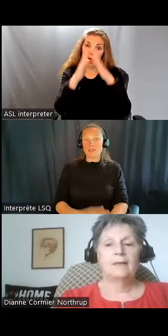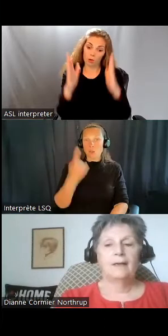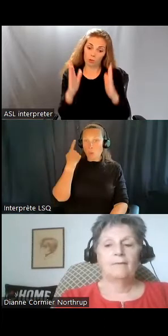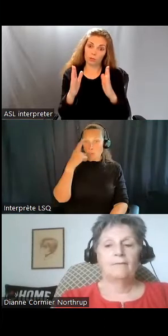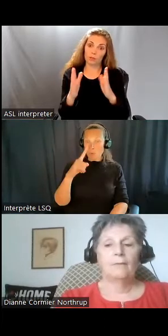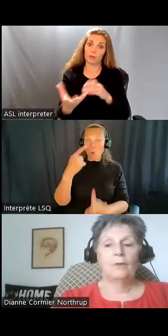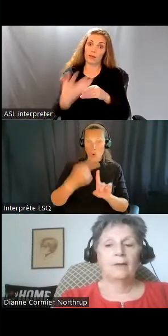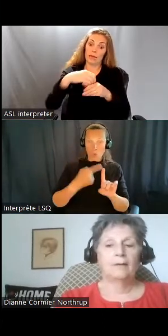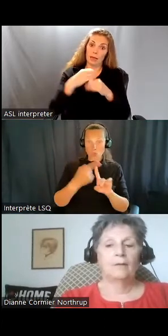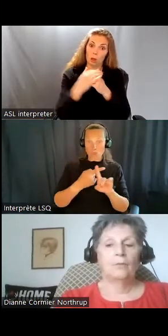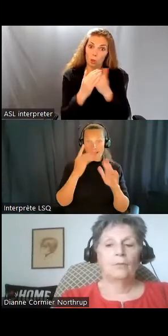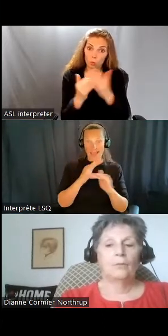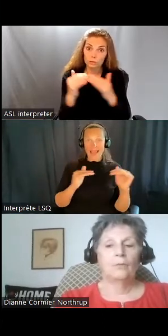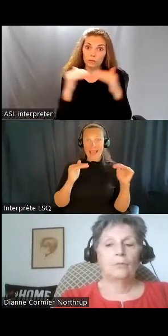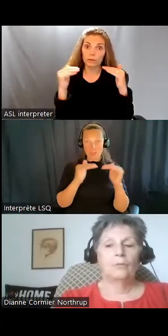considération.